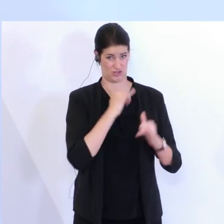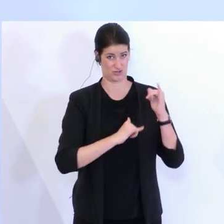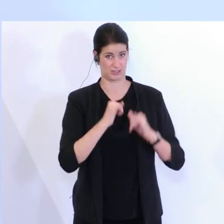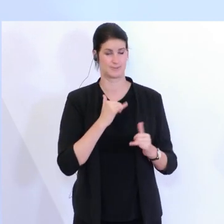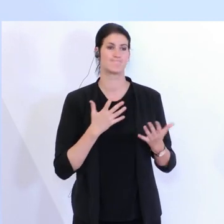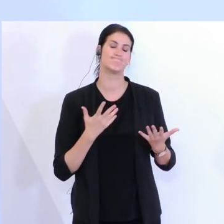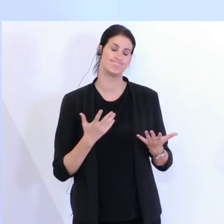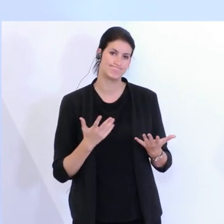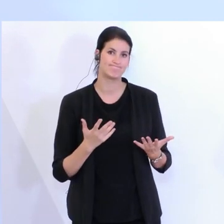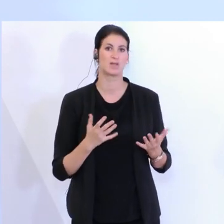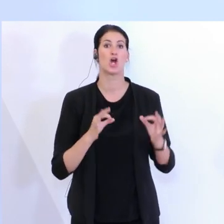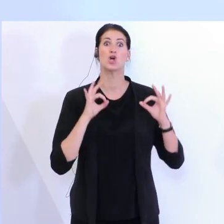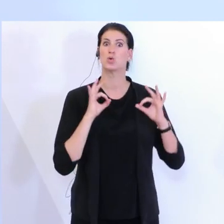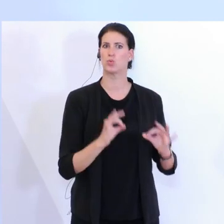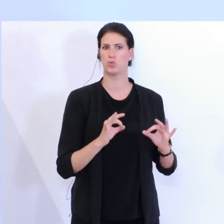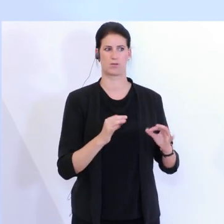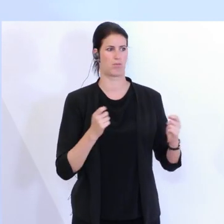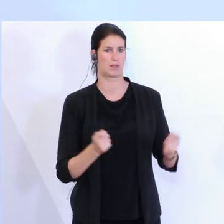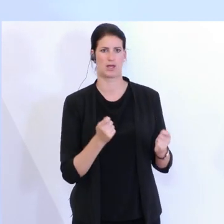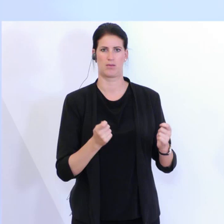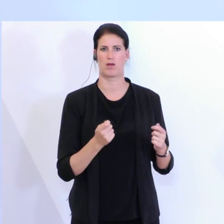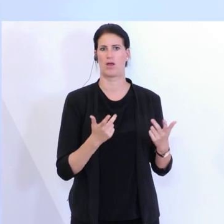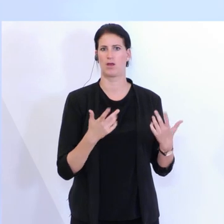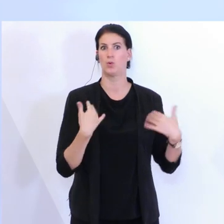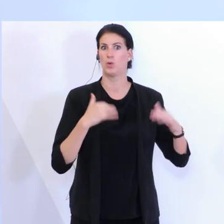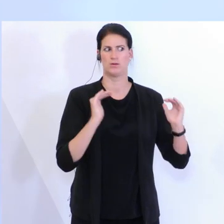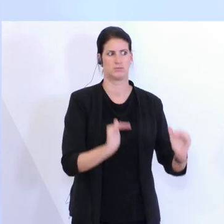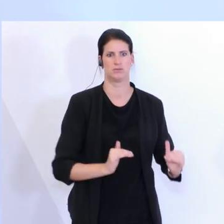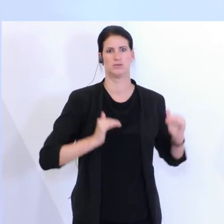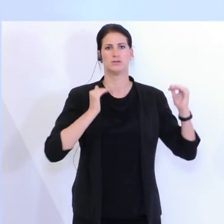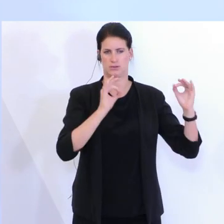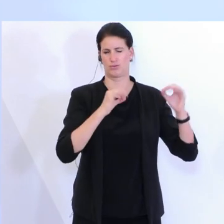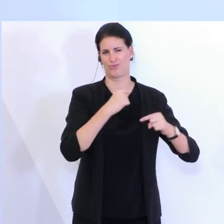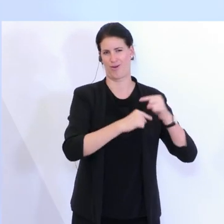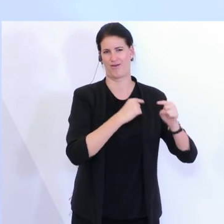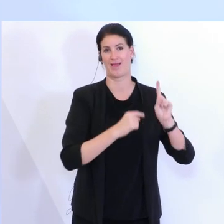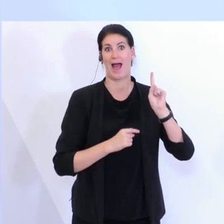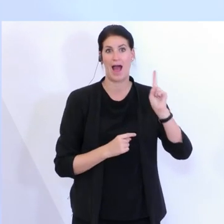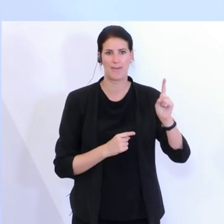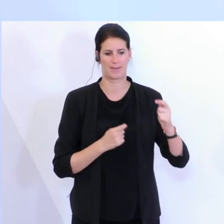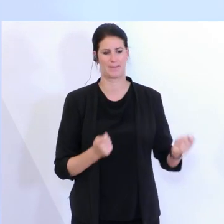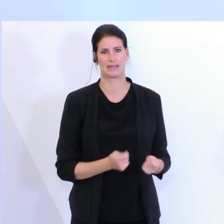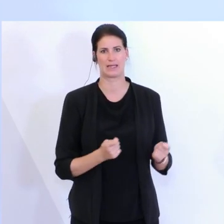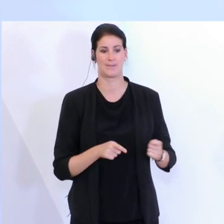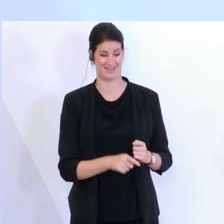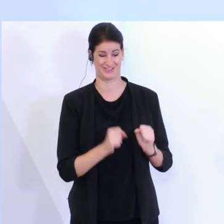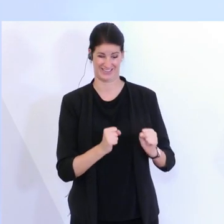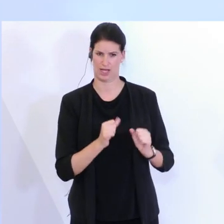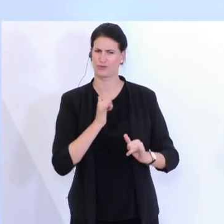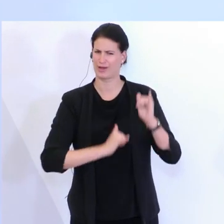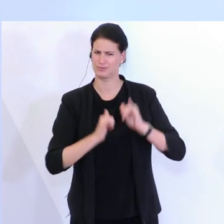guten Betriebe sehr, sehr gut laufen. Auch die Haubenbetriebe laufen sehr gut. Aber wir haben natürlich die Problematik mit den Betrieben, die stark touristisch